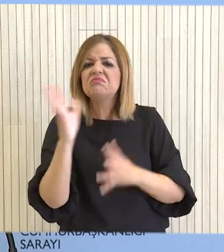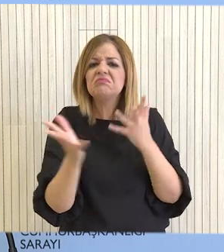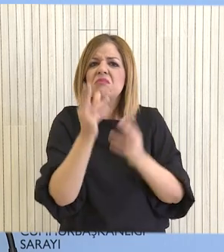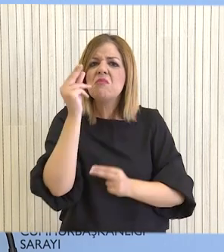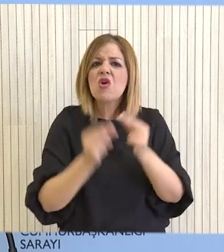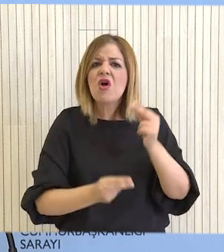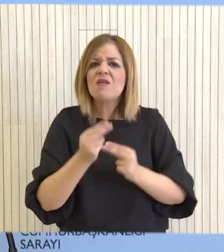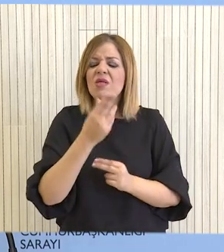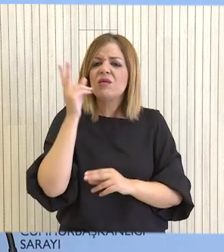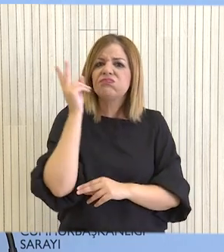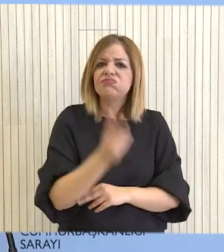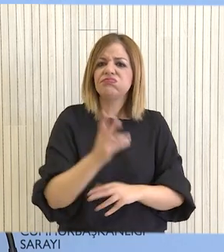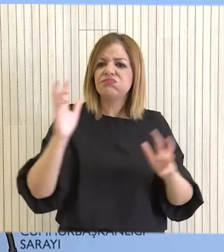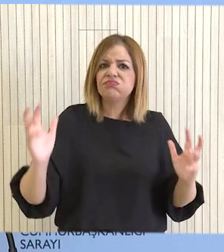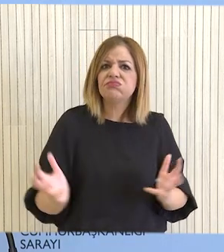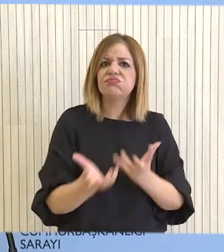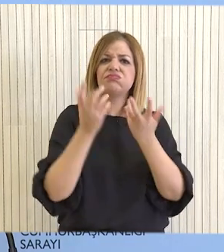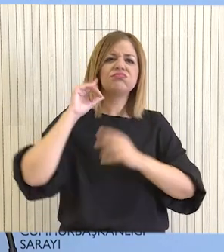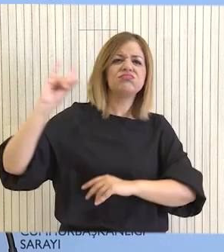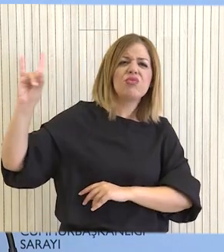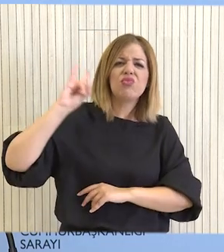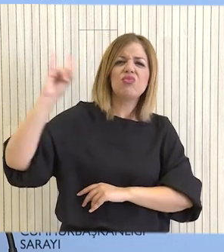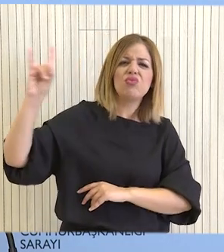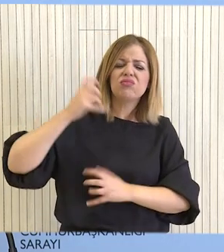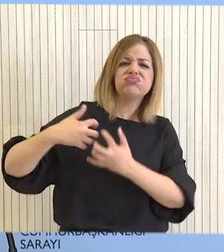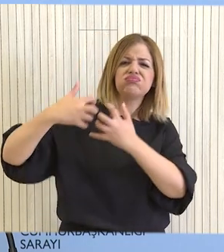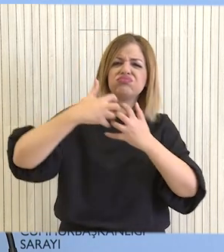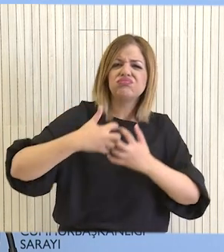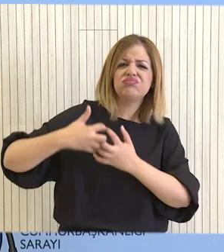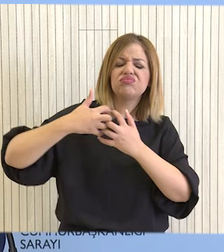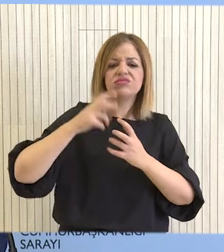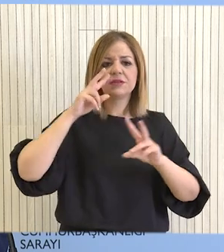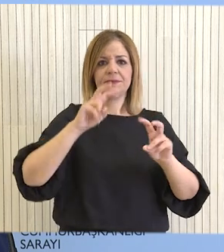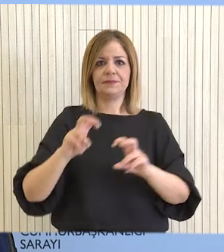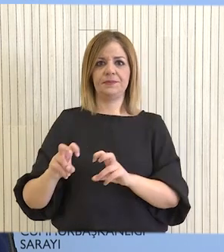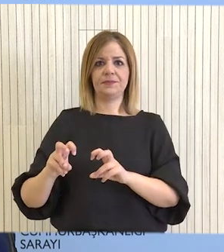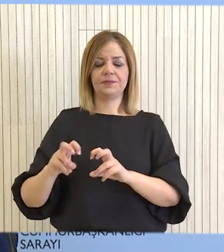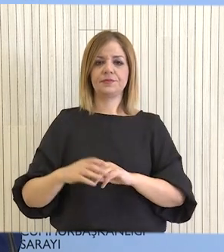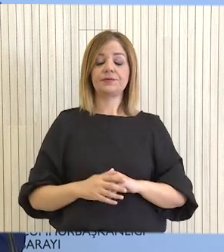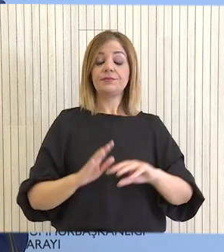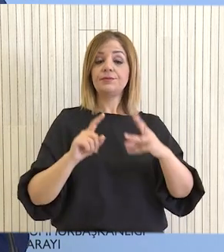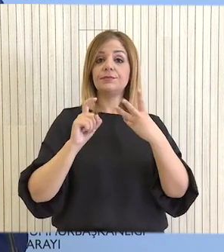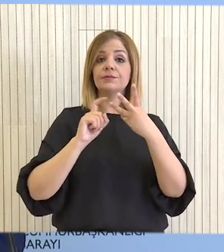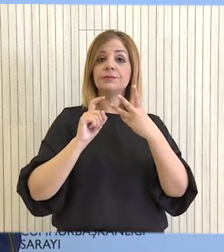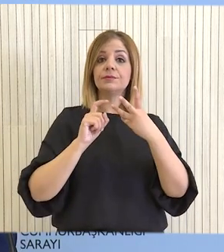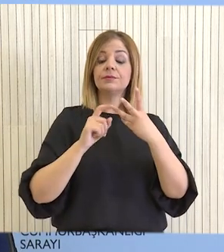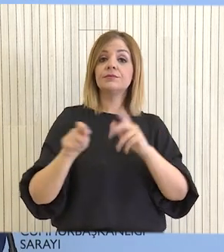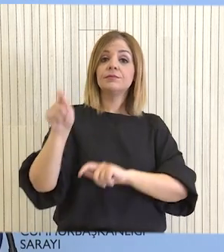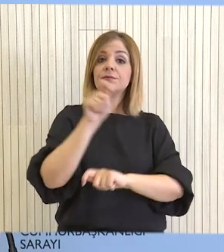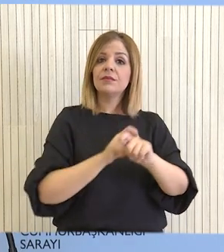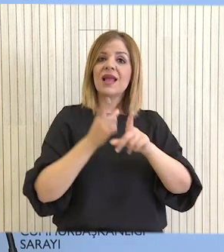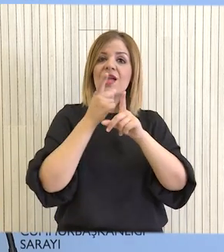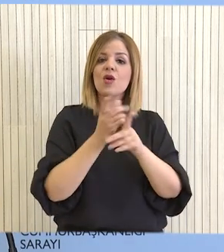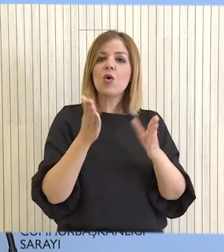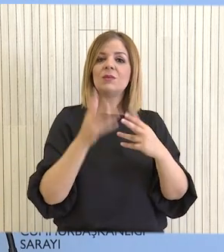θέματα αυξημένου κινδύνου από την χωροταξική ασυμβατότητα των εφιστάμενων βιομηχανικών εγκαταστάσεων. Τρίτον, δημιουργία ειδικού